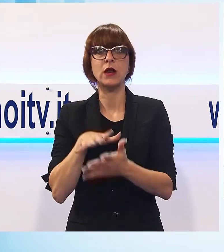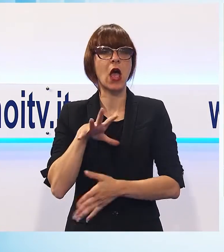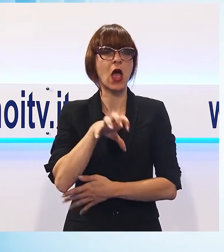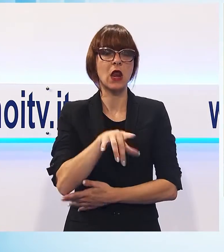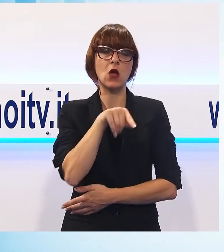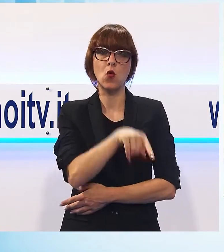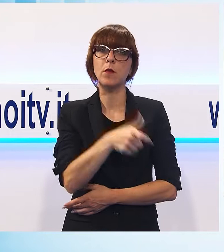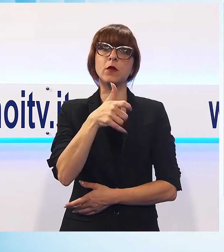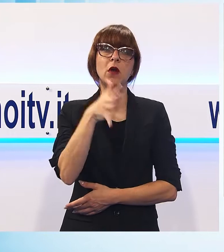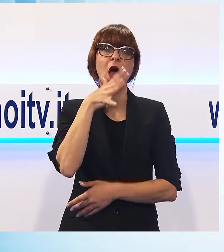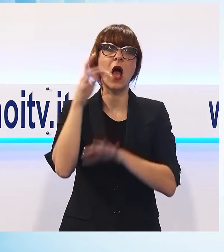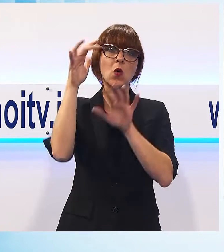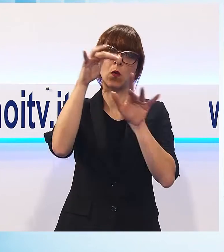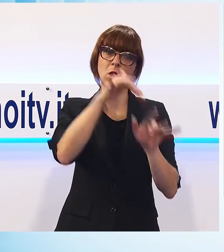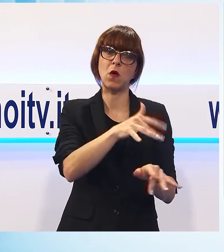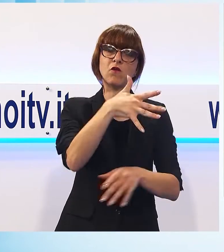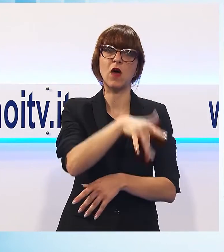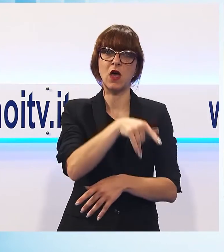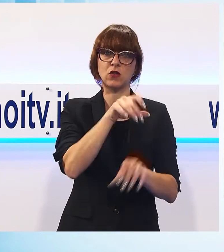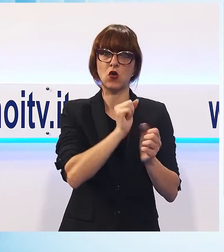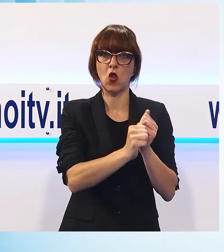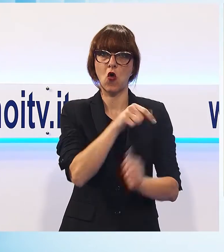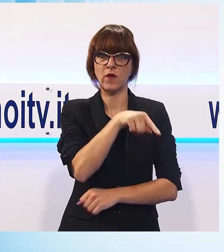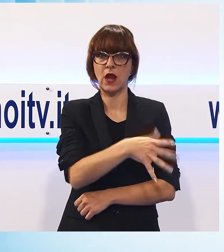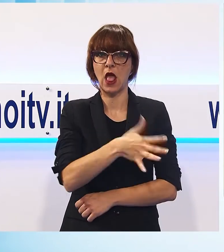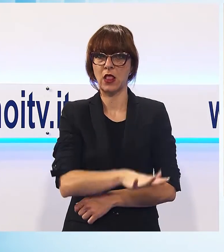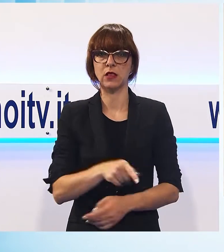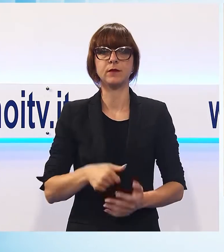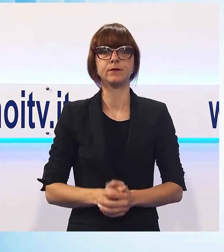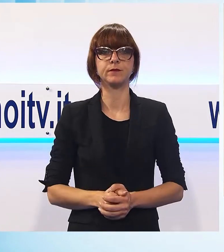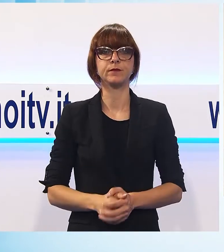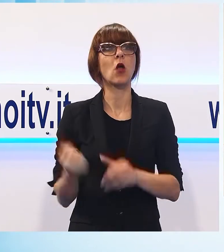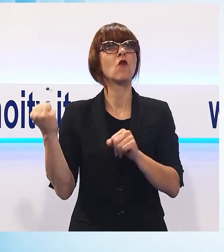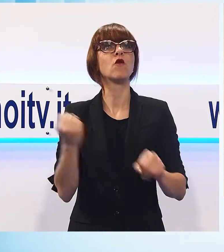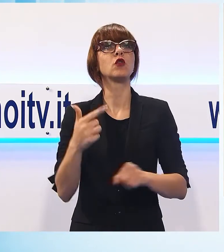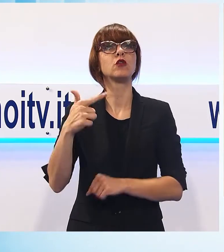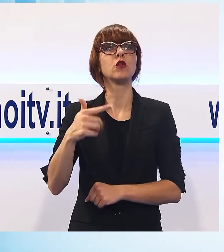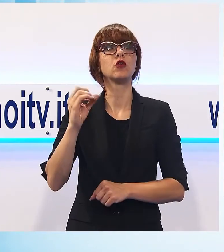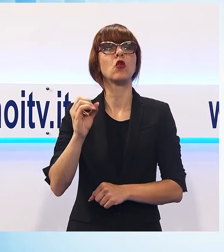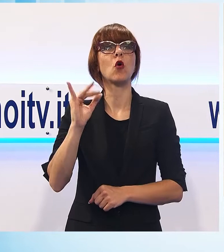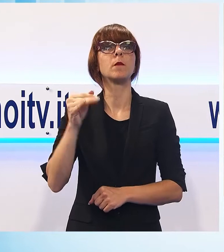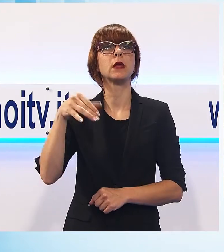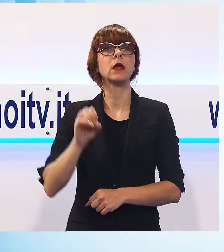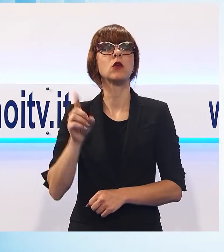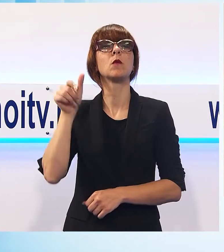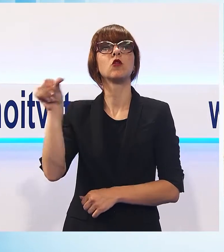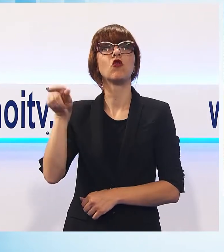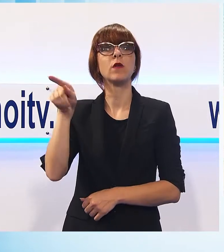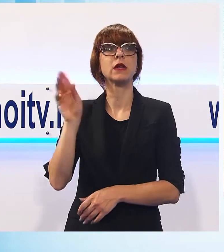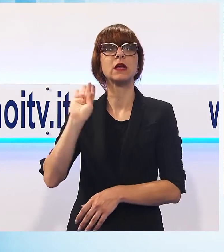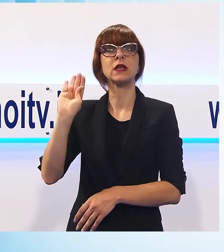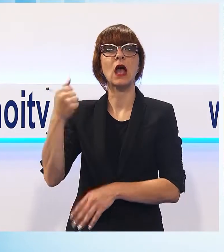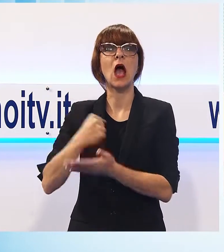infiltrazioni di acqua piovana dal tetto. Per questa operazione la Fondazione Tobino ha ottenuto l'autorizzazione della soprintendenza